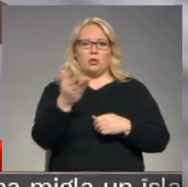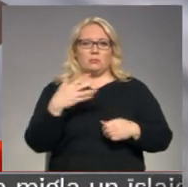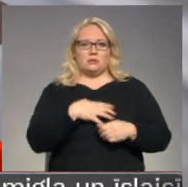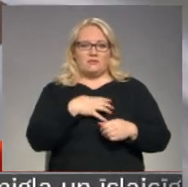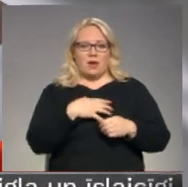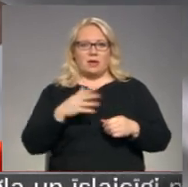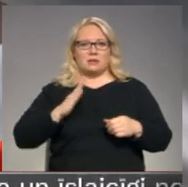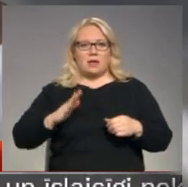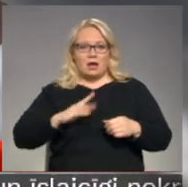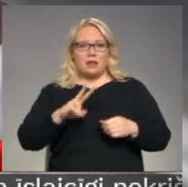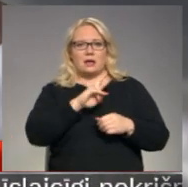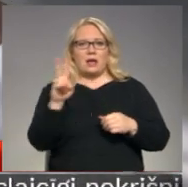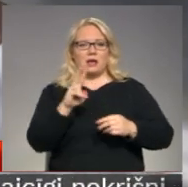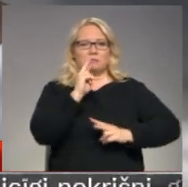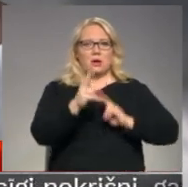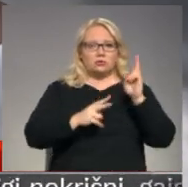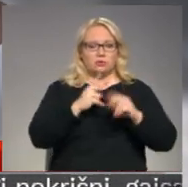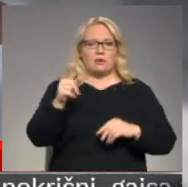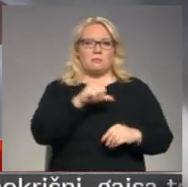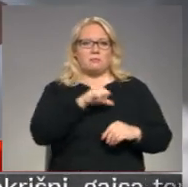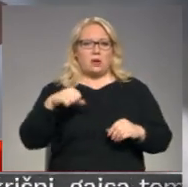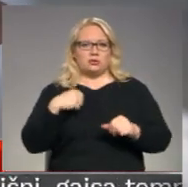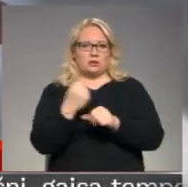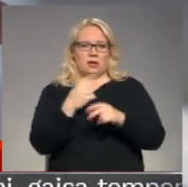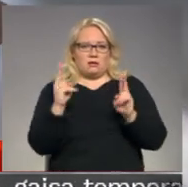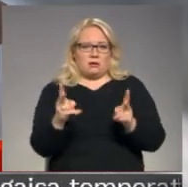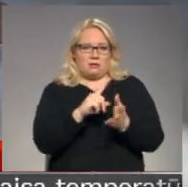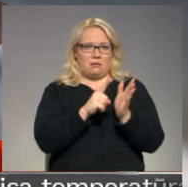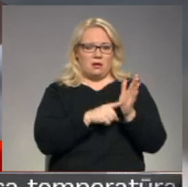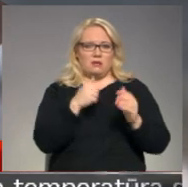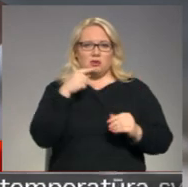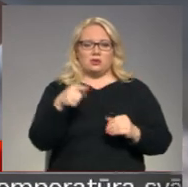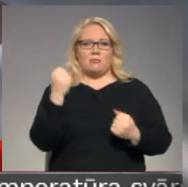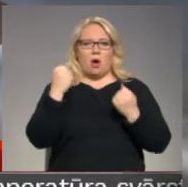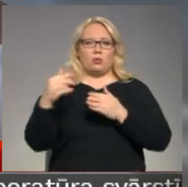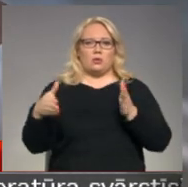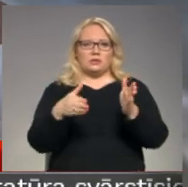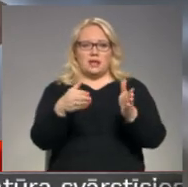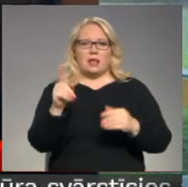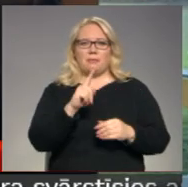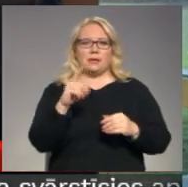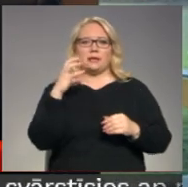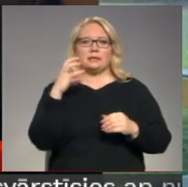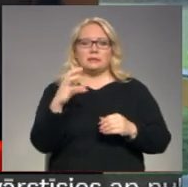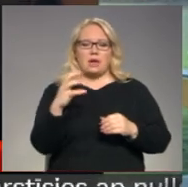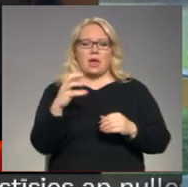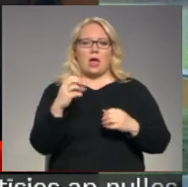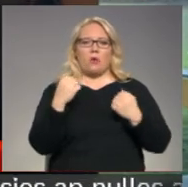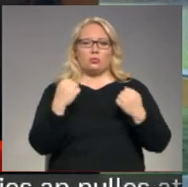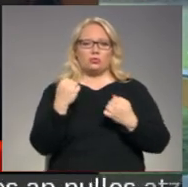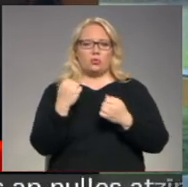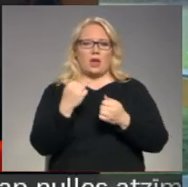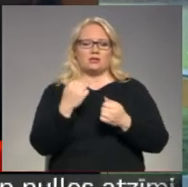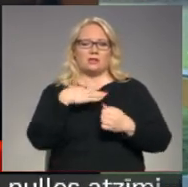sauc tīklos, ka kāds pažālojas, vai jūs to darāt kaut kādu savādā? Šim autoceļam ir noteikta ceļa uzturēšanas klase un